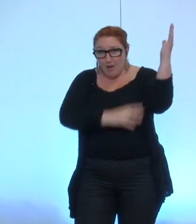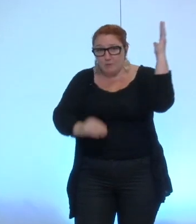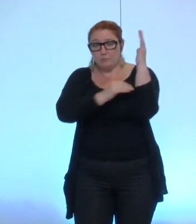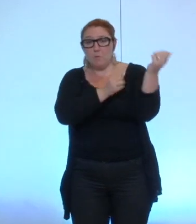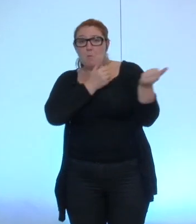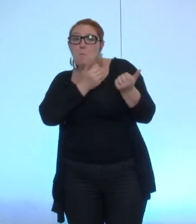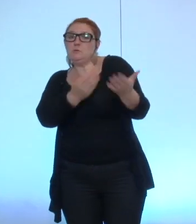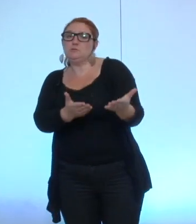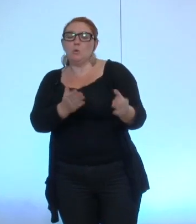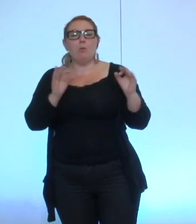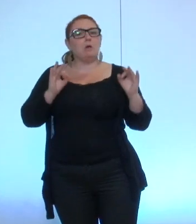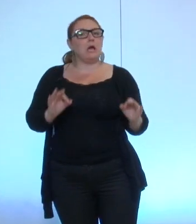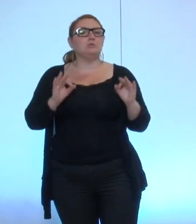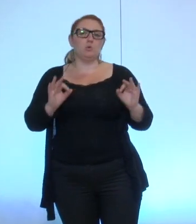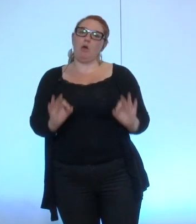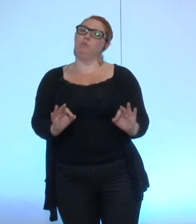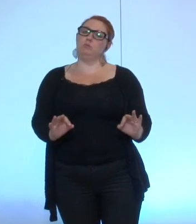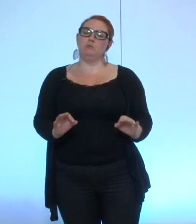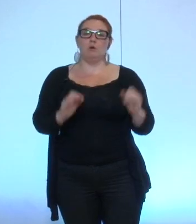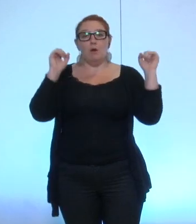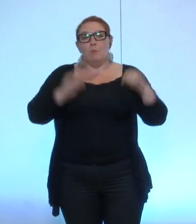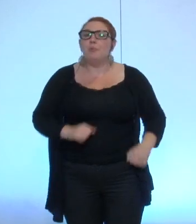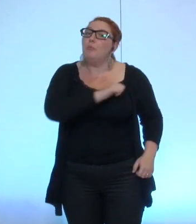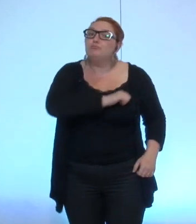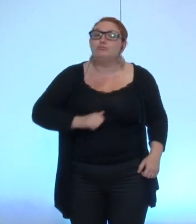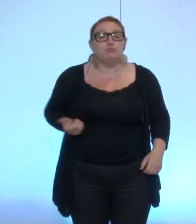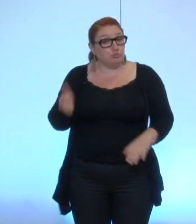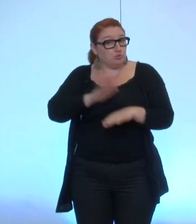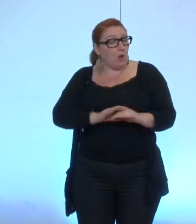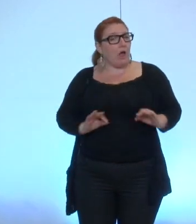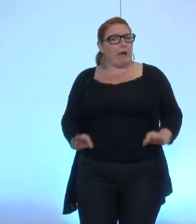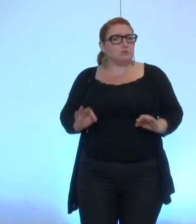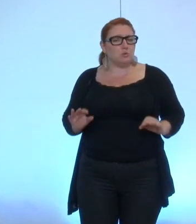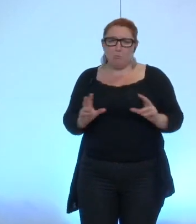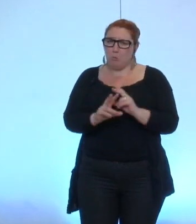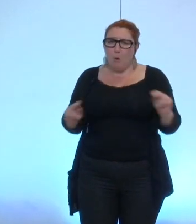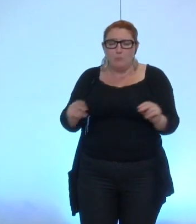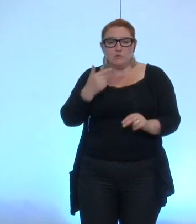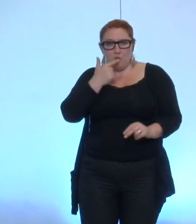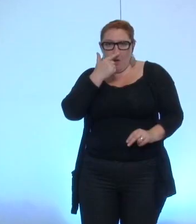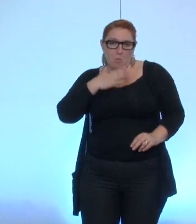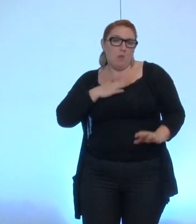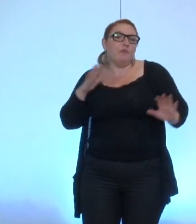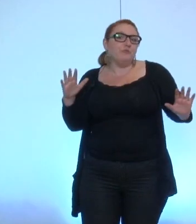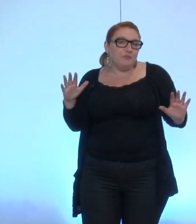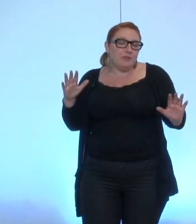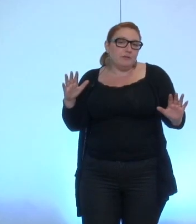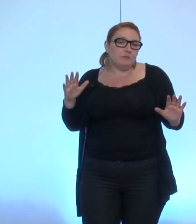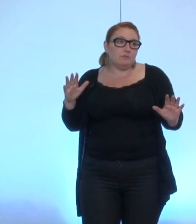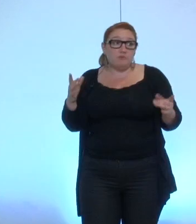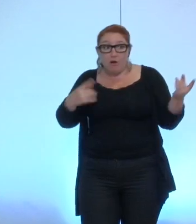très raisonnable elle aurait pu être plus rude mais moi je serais plutôt d'avis si